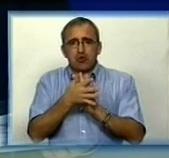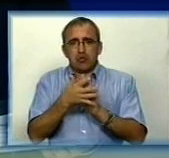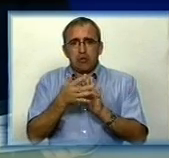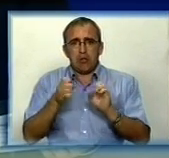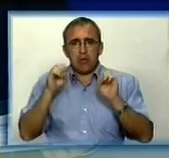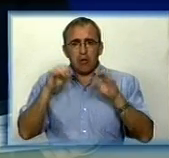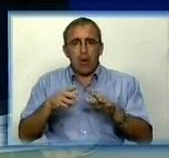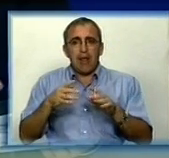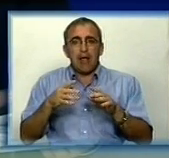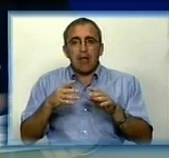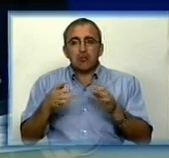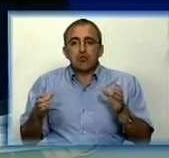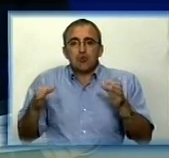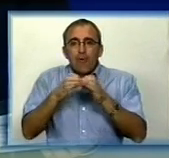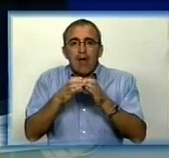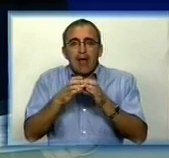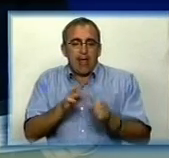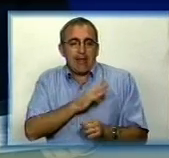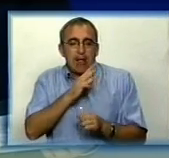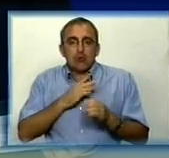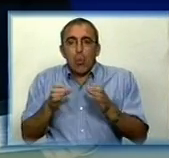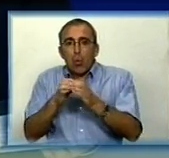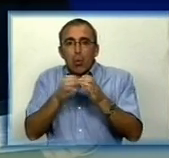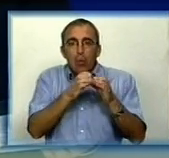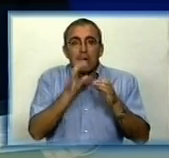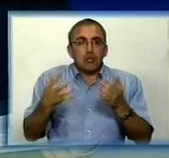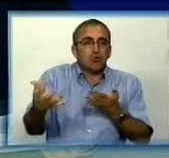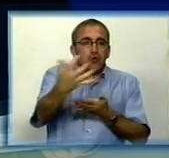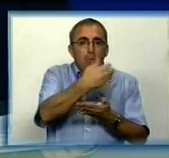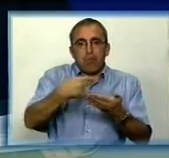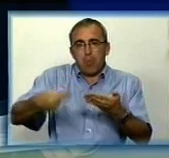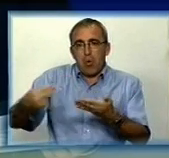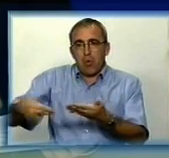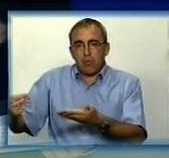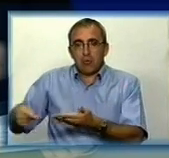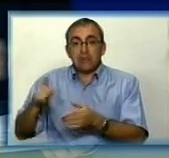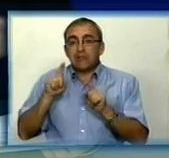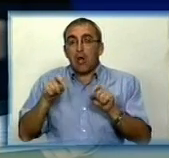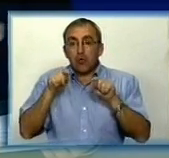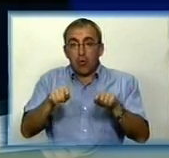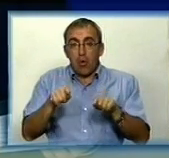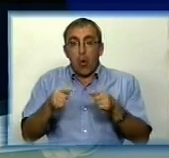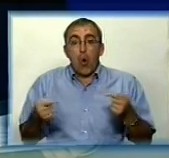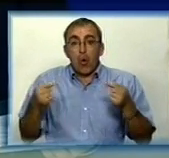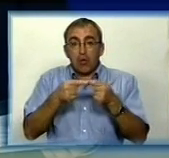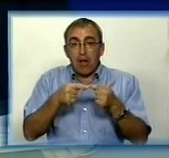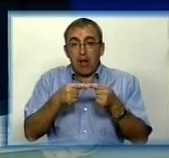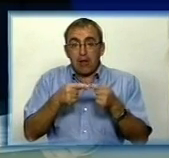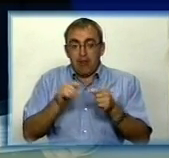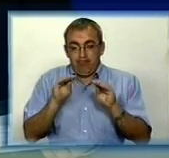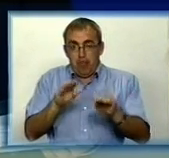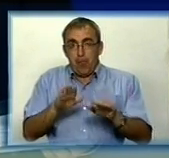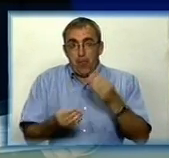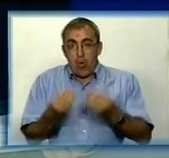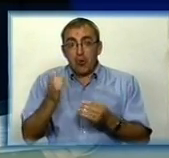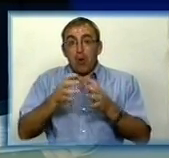создавати іниціативні групи в мікрорайонах, во дворах і собирають підписи, за те, щоб в цьому конкретному дворі появилась площадка. І чим більше